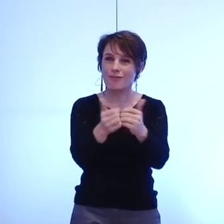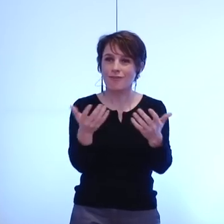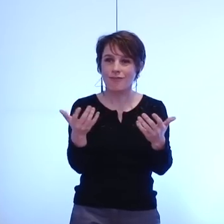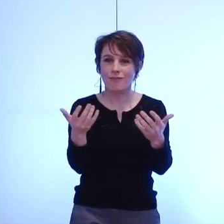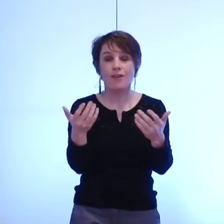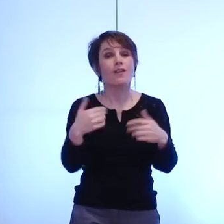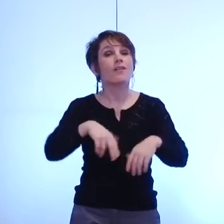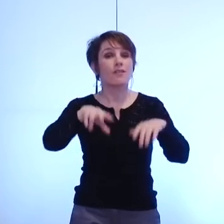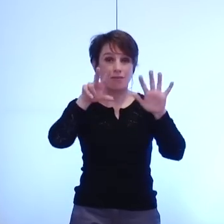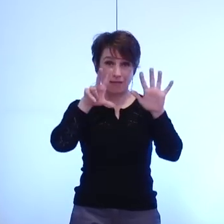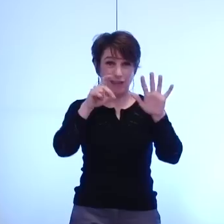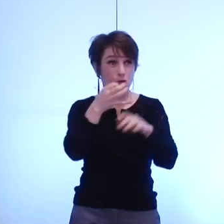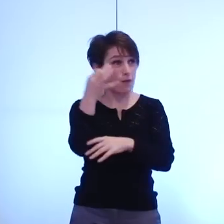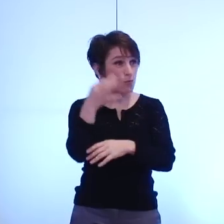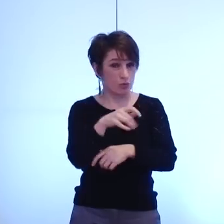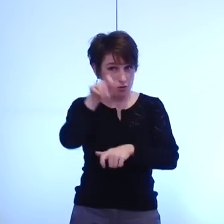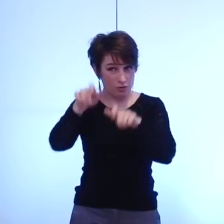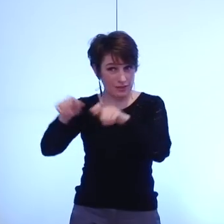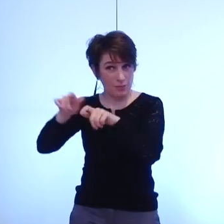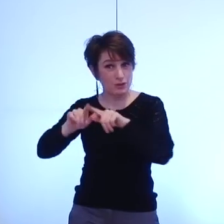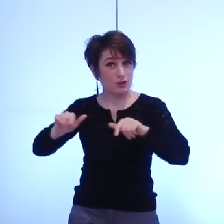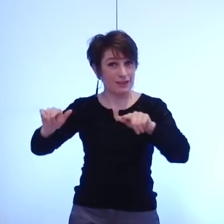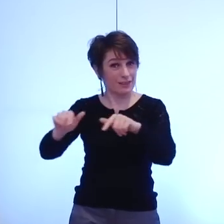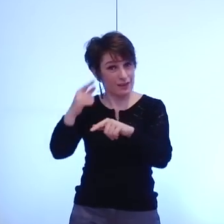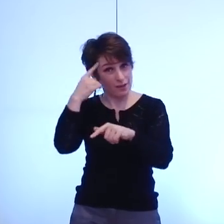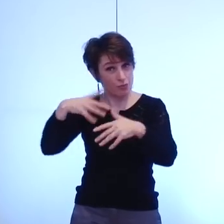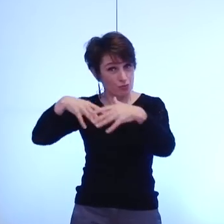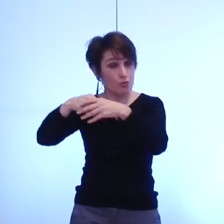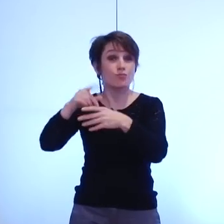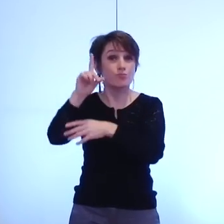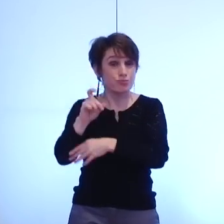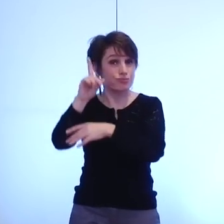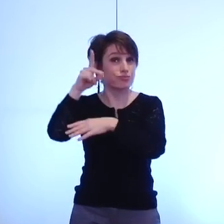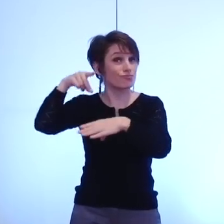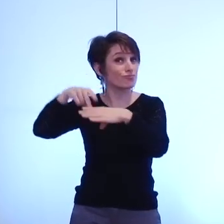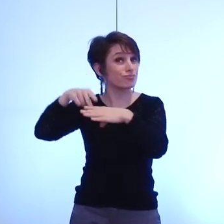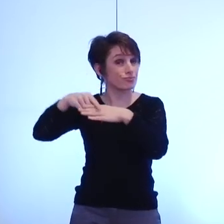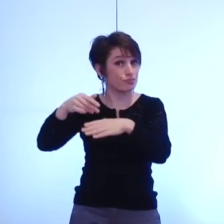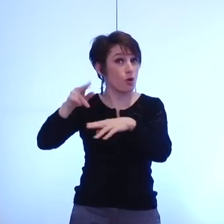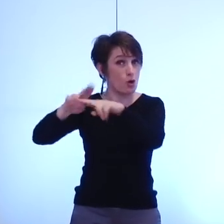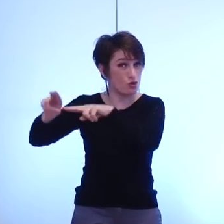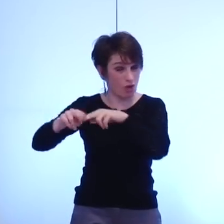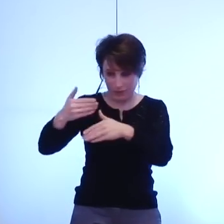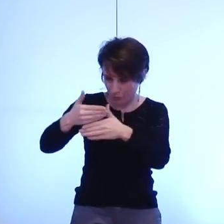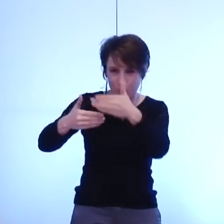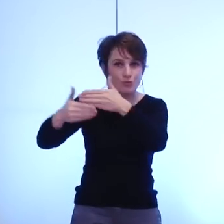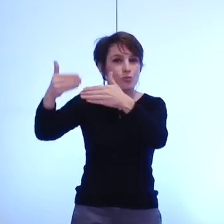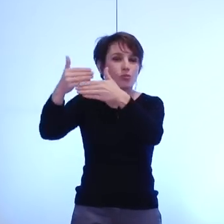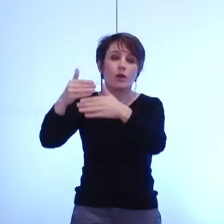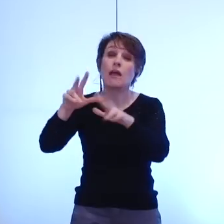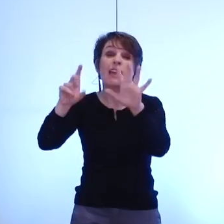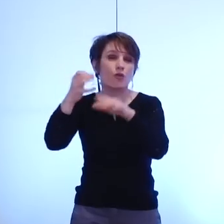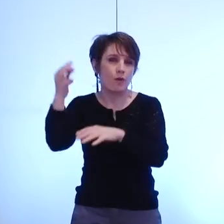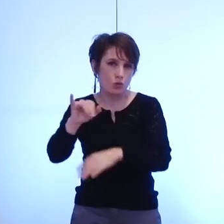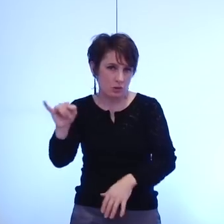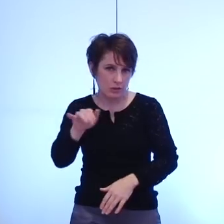80% de l'Assemblée présente à l'ouverture de ce chantier et qui va vous suivre sont des professionnels de la culture